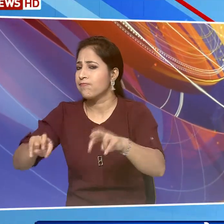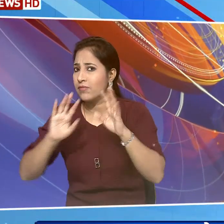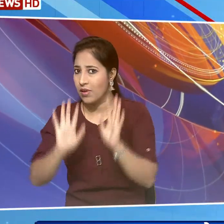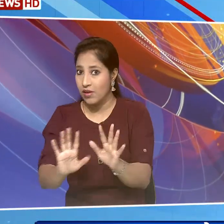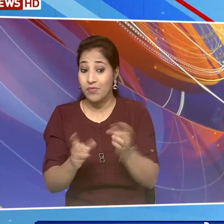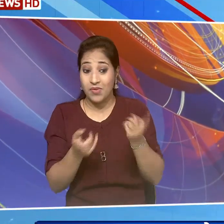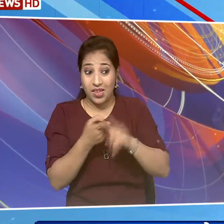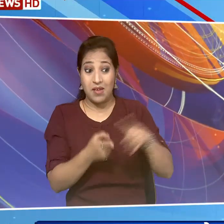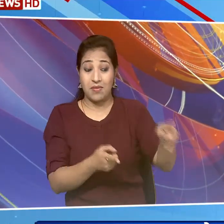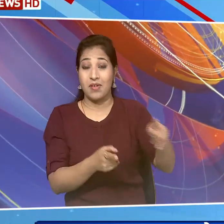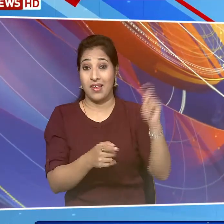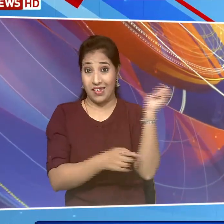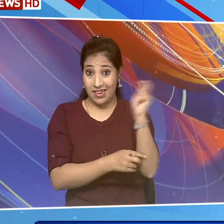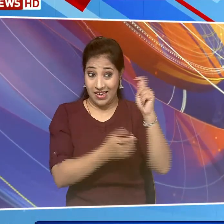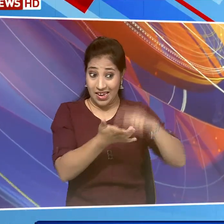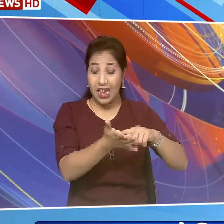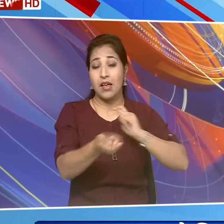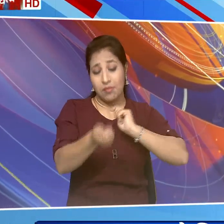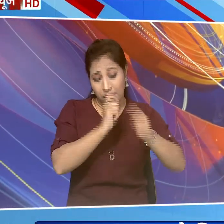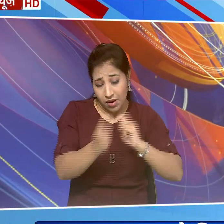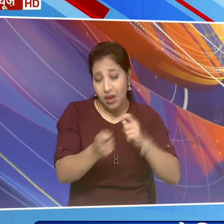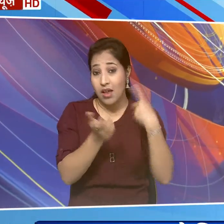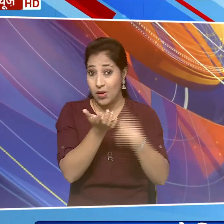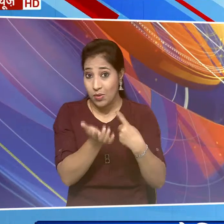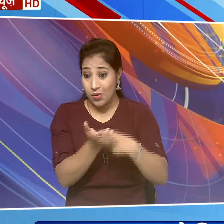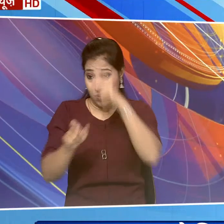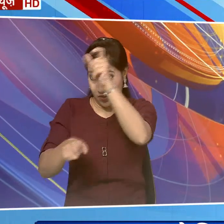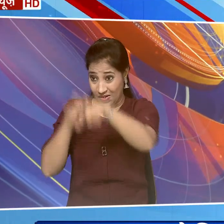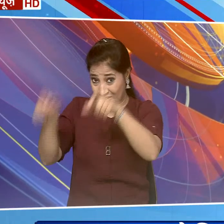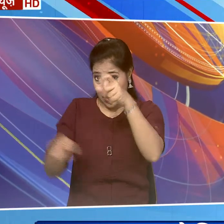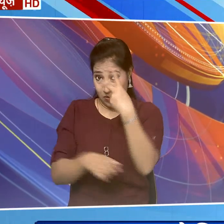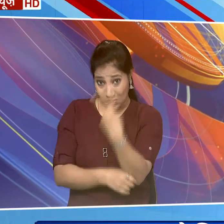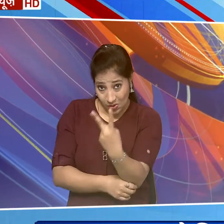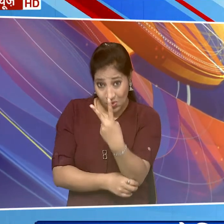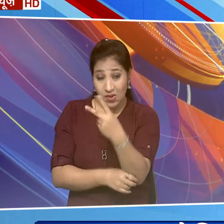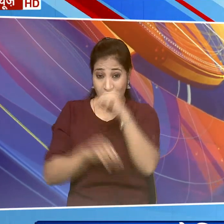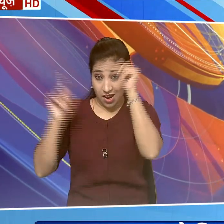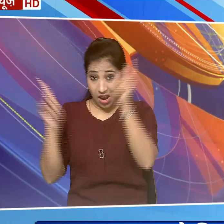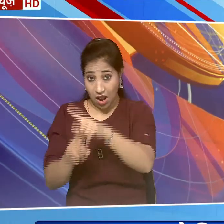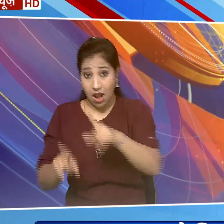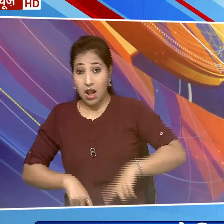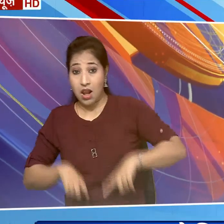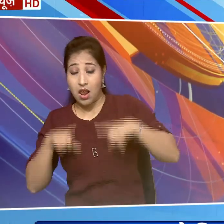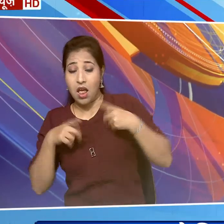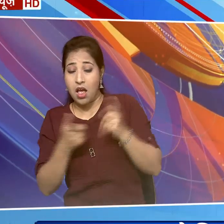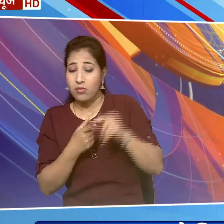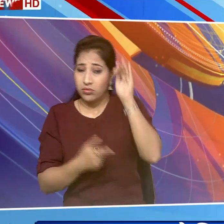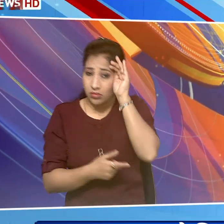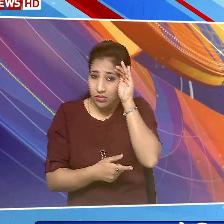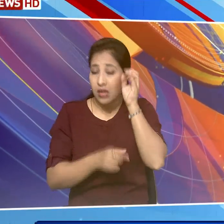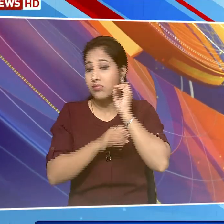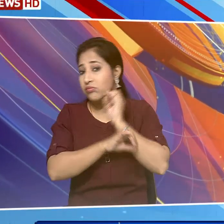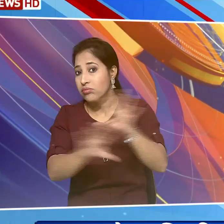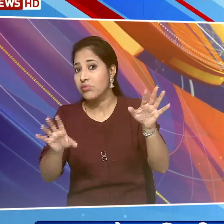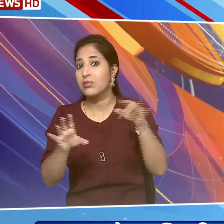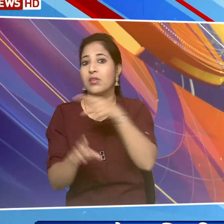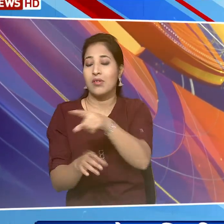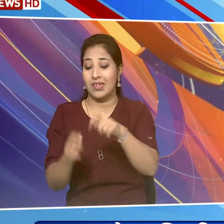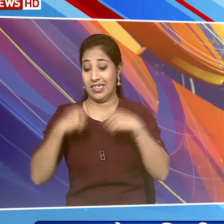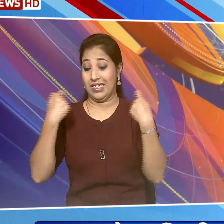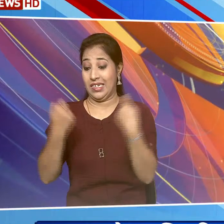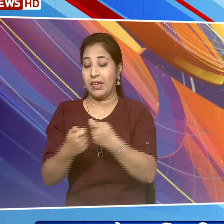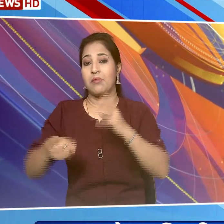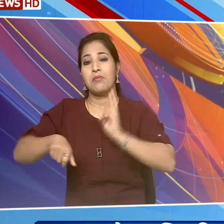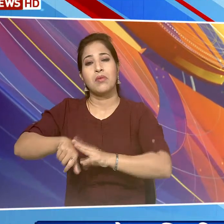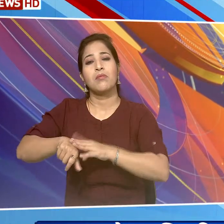केनिया की मीडिया की रिपोर्ट के मताबिक दोनों भारतिये नागरिक सूचना और संचार प्रौद्ग की दल के